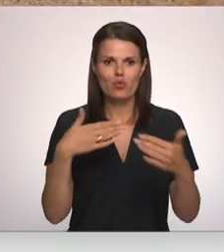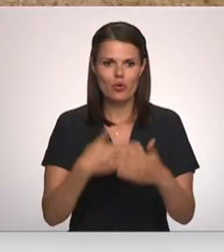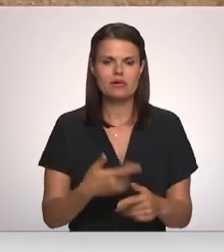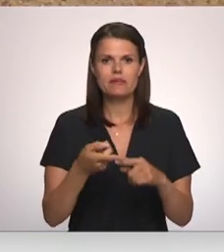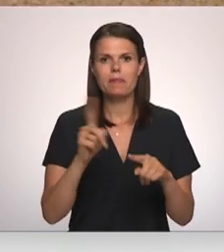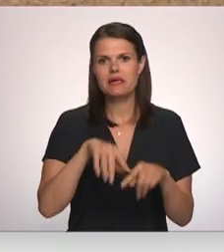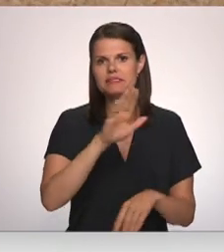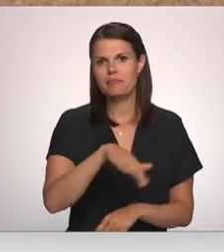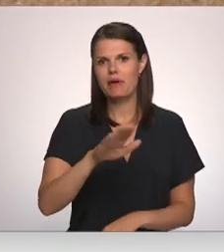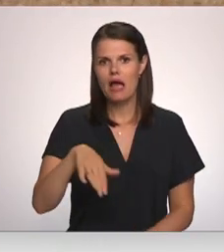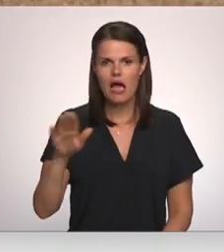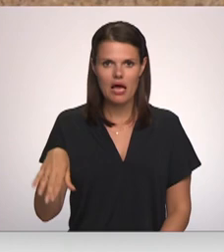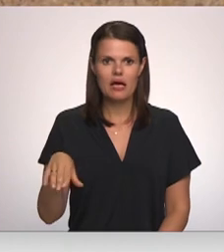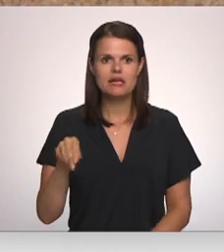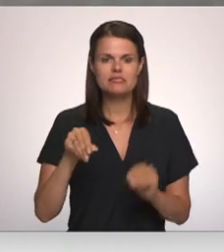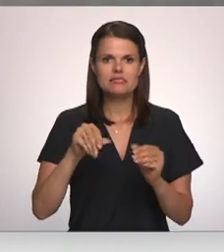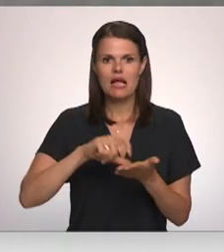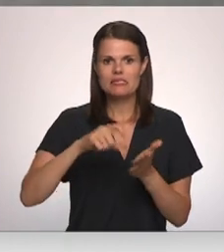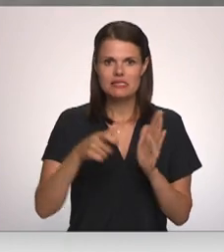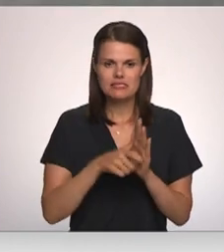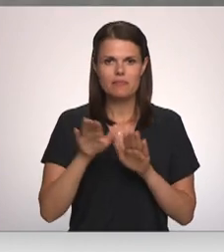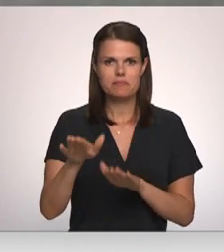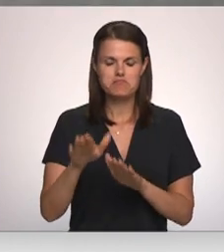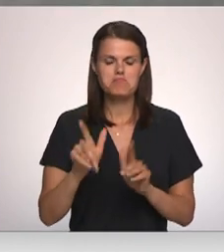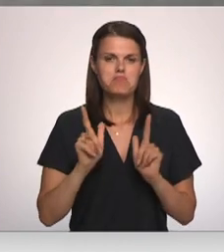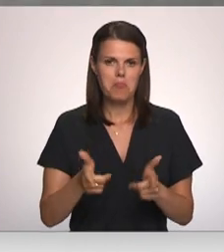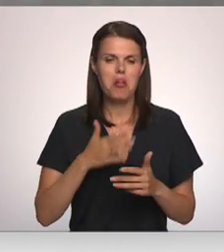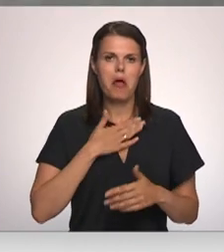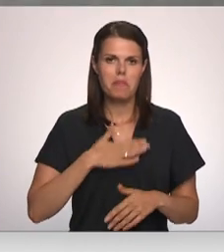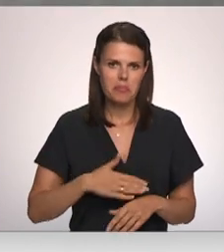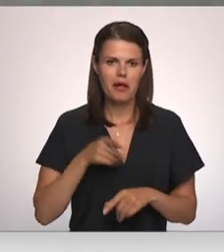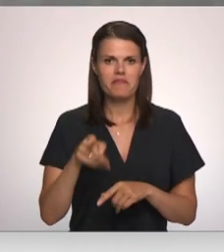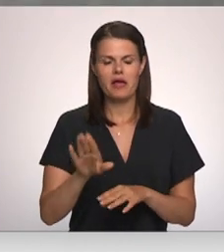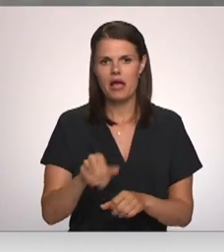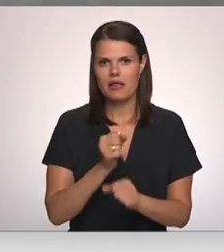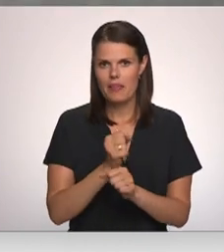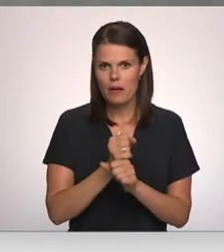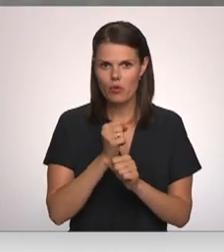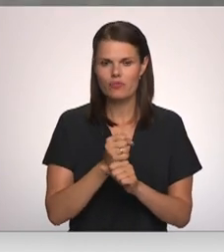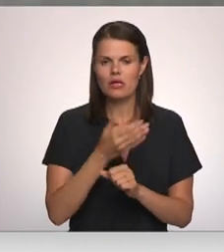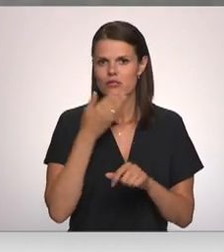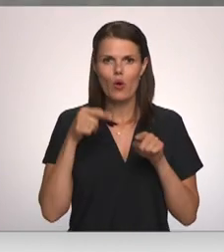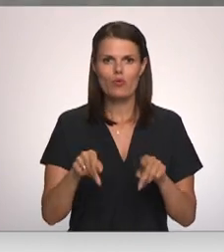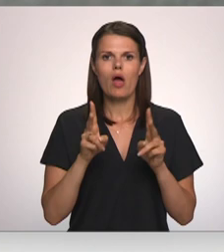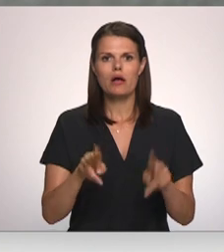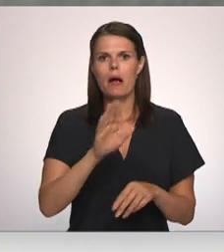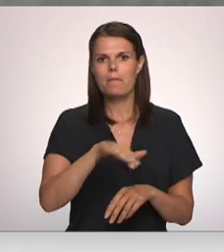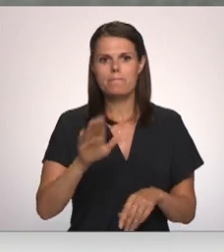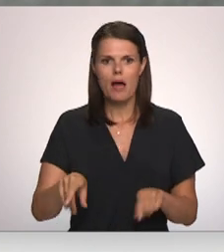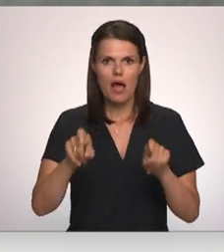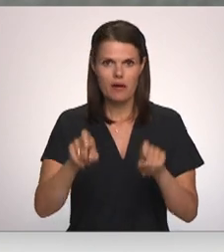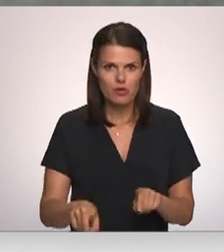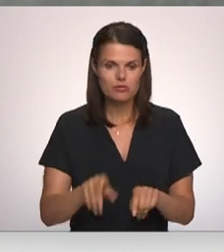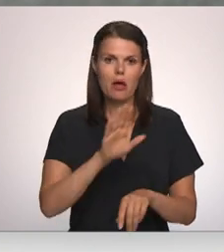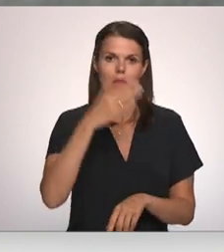to bērni patiesībā sals iztabās uzturās labprāt, jo viņi var darboties. Nav tā, ka bērniem ir jāsēž pieaugušie, var